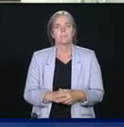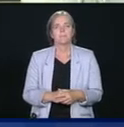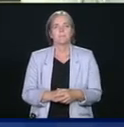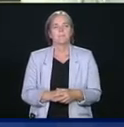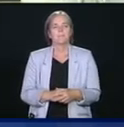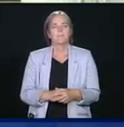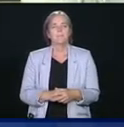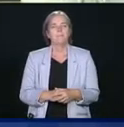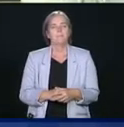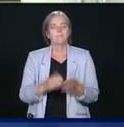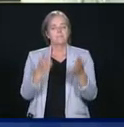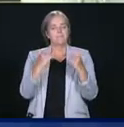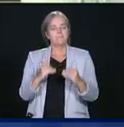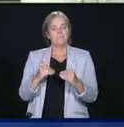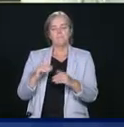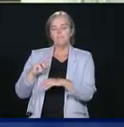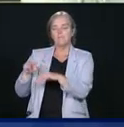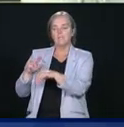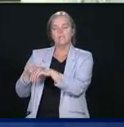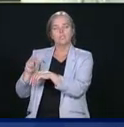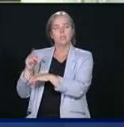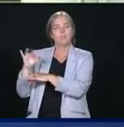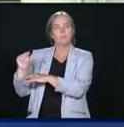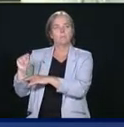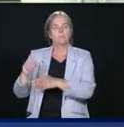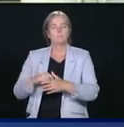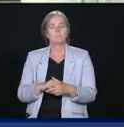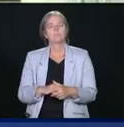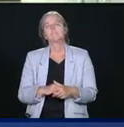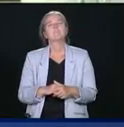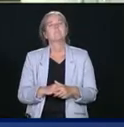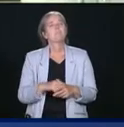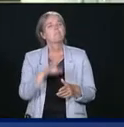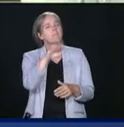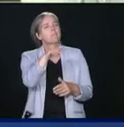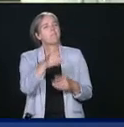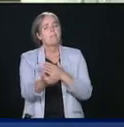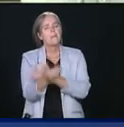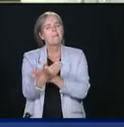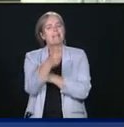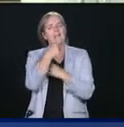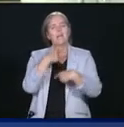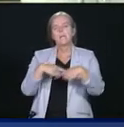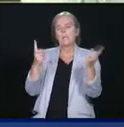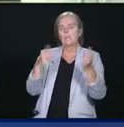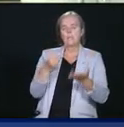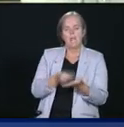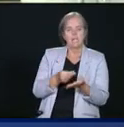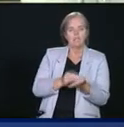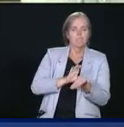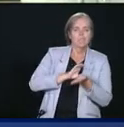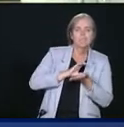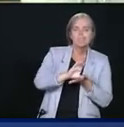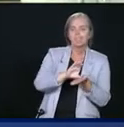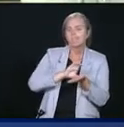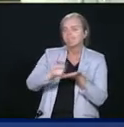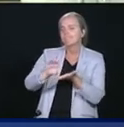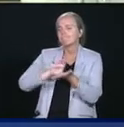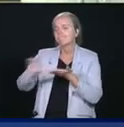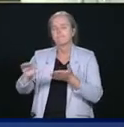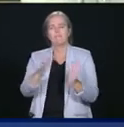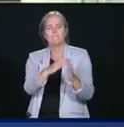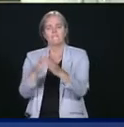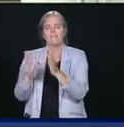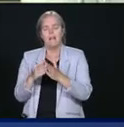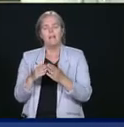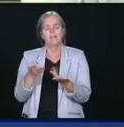Vous avez reconnu ce matin que l'argent que vous donnez aux municipalités, c'est une avance de fonds, et que cela ne répond pas